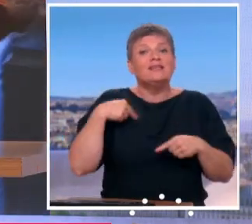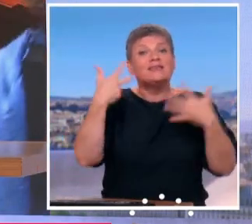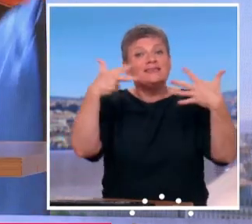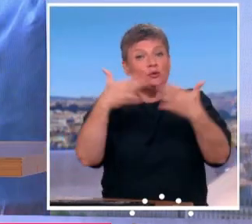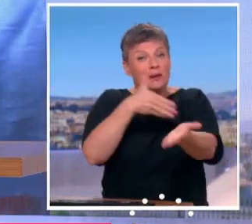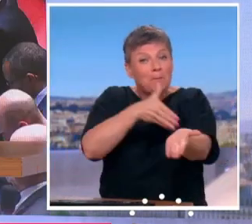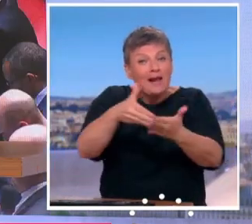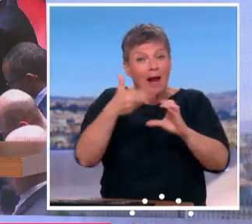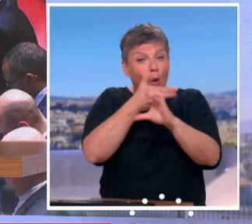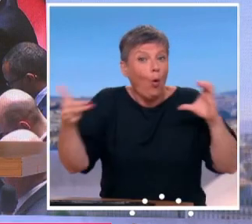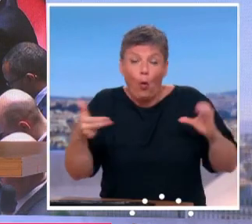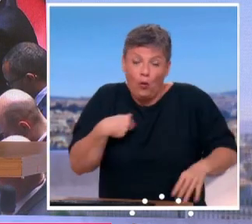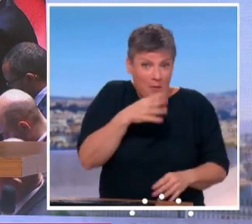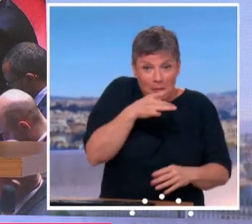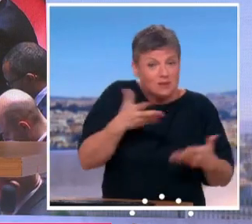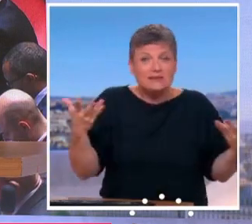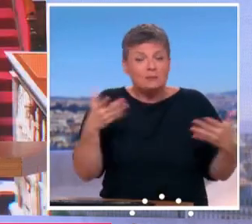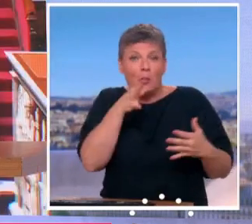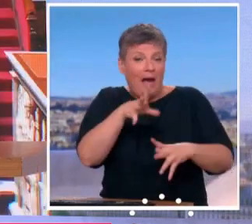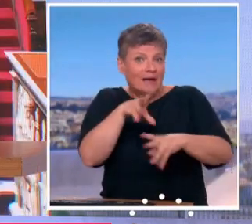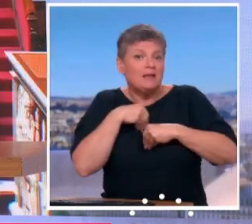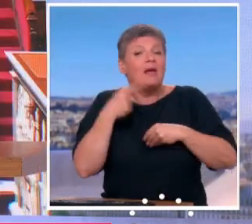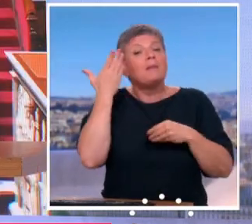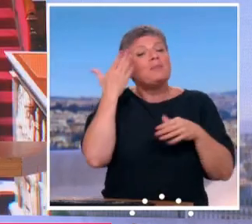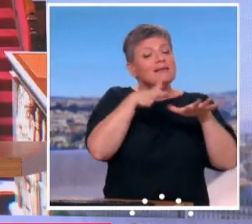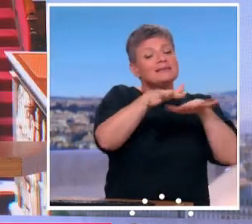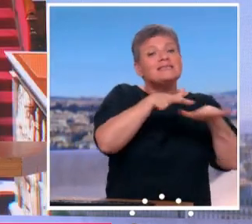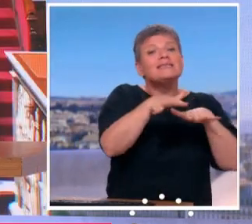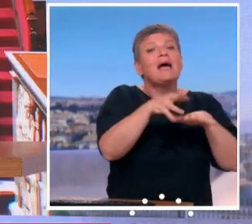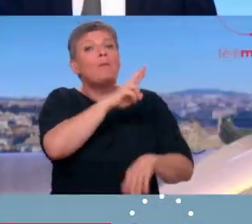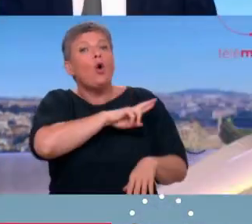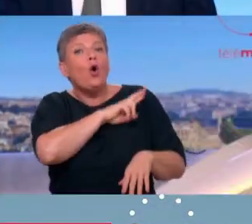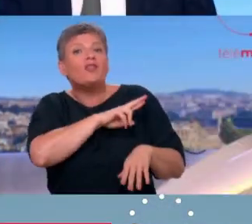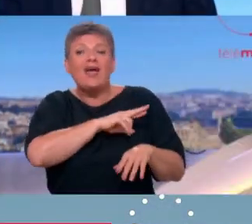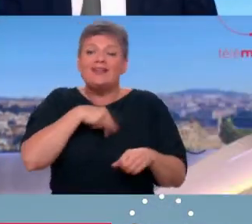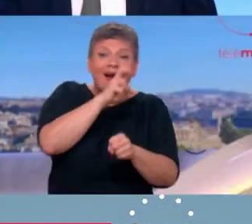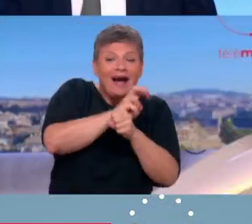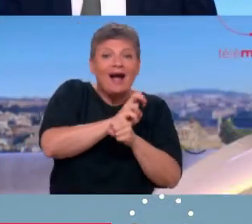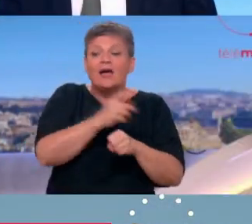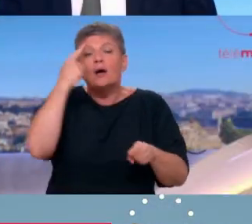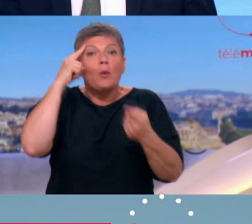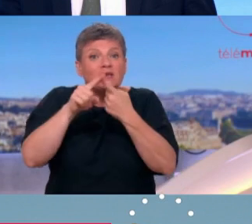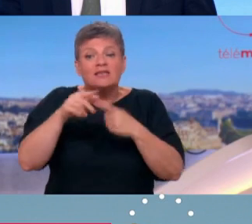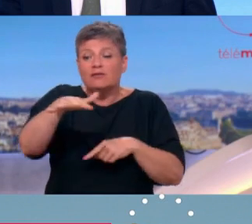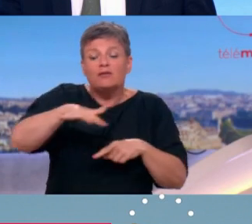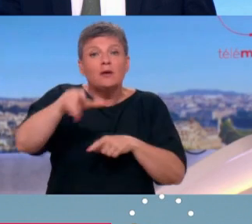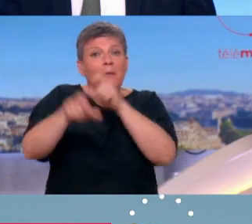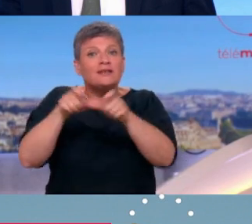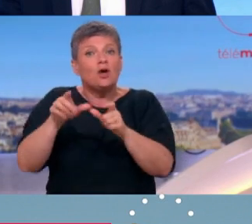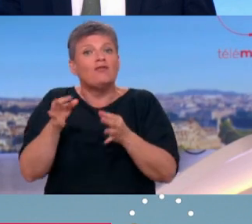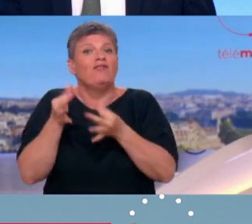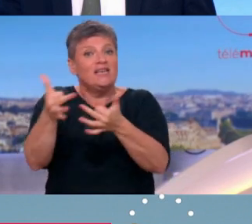an de déficit, ça n'est pas tenable. Et donc, si on veut garder un système de retraite qui protège les plus fragiles, il faut faire une réforme pour l'équilibrer. Aujourd'hui, j'entends